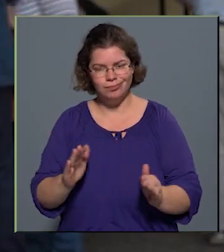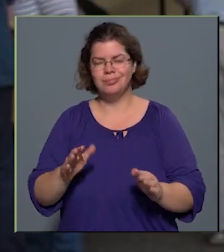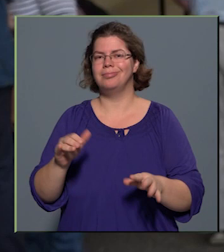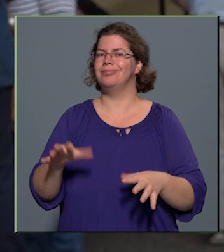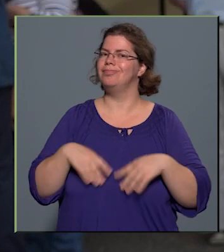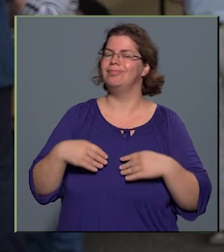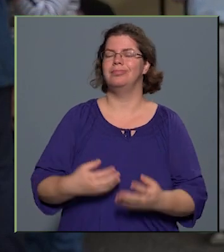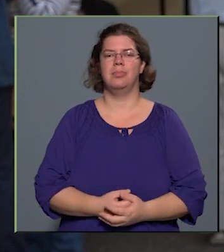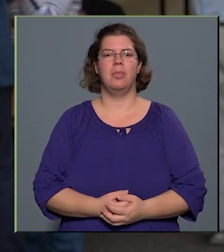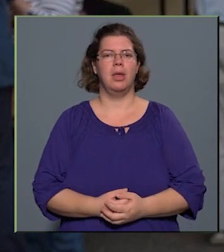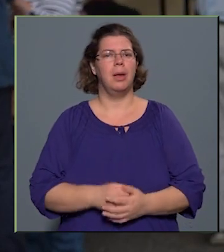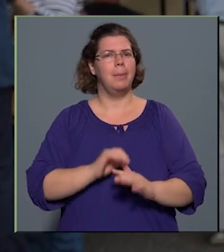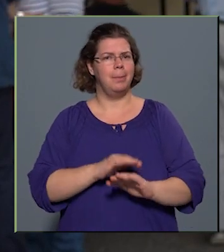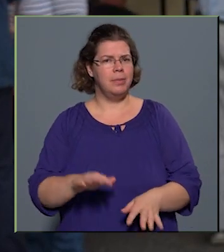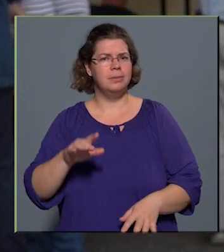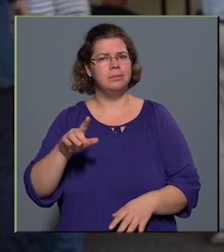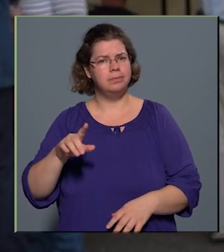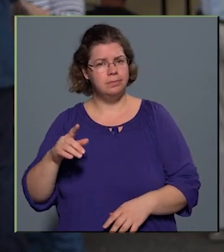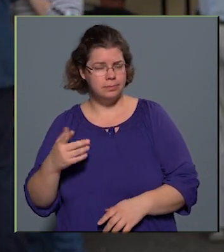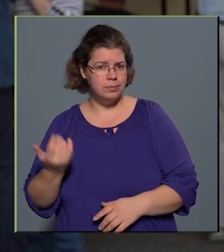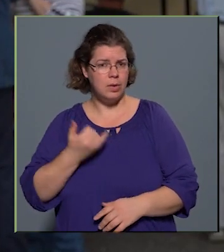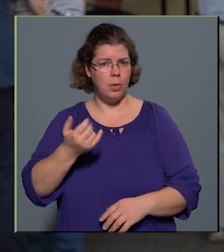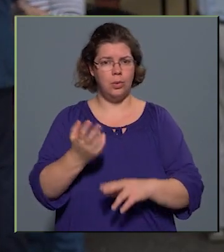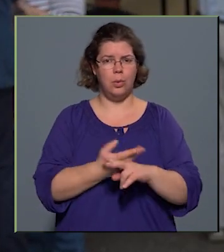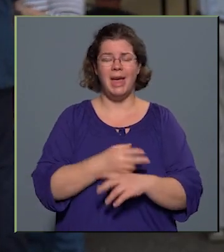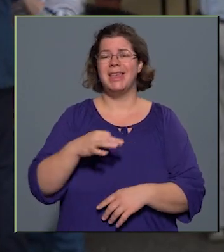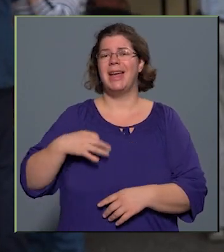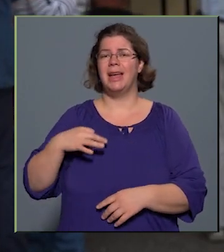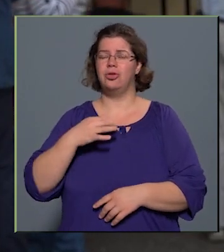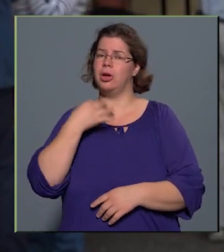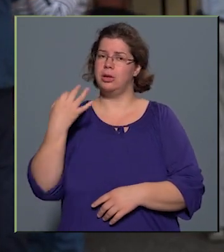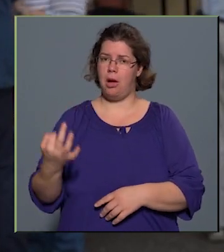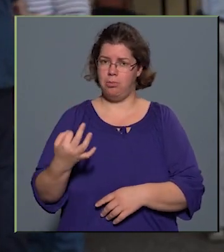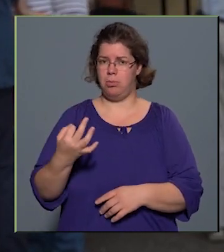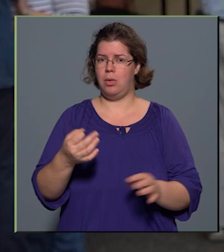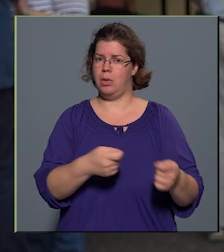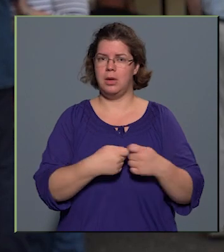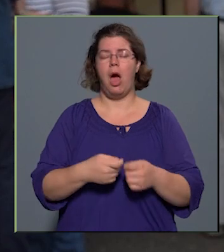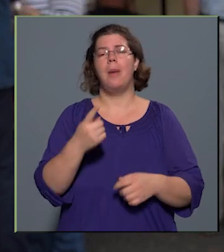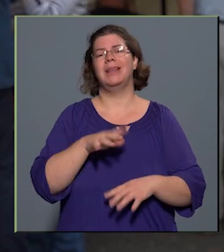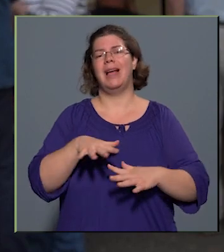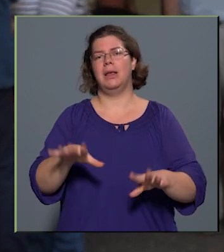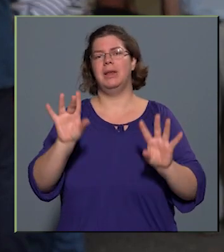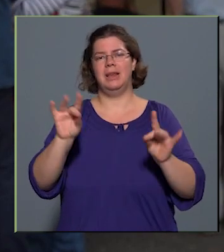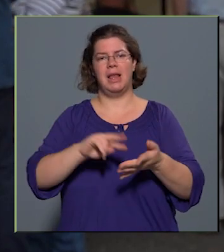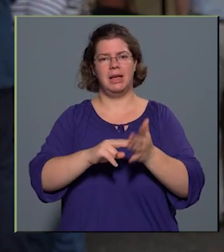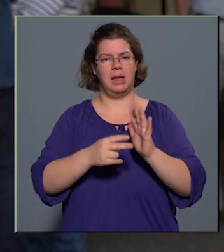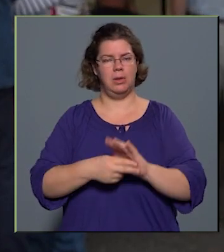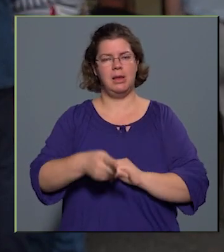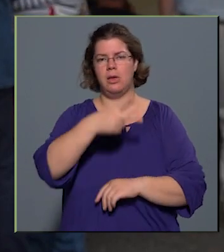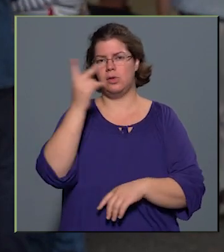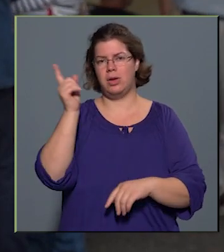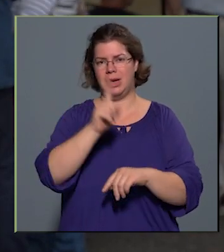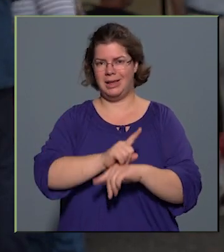szoktunk rendezni nem egészségvárost, de egy egészségnapot, amit általában a tizedik kerületi szakrendelő szervez, és a